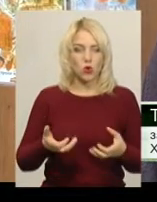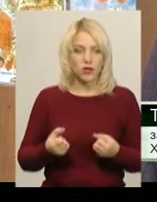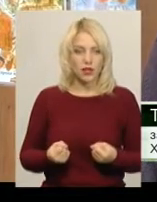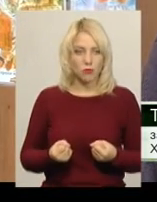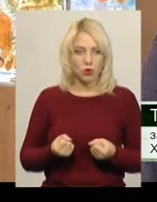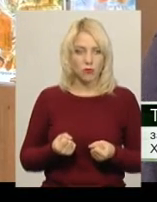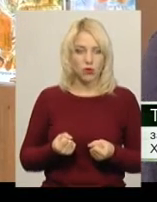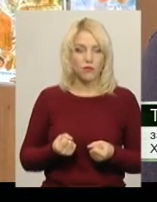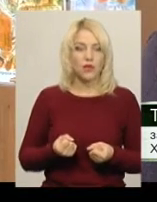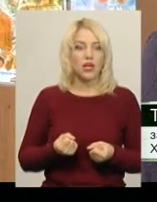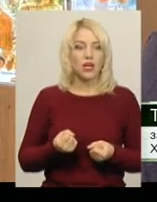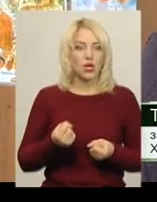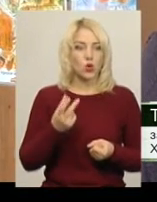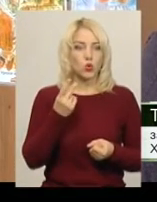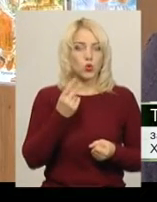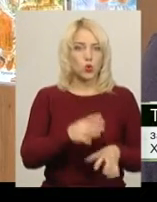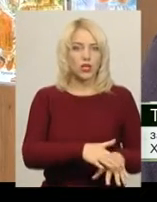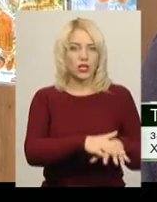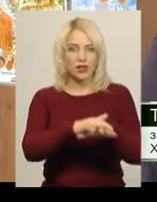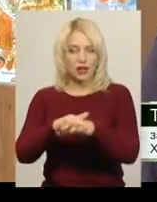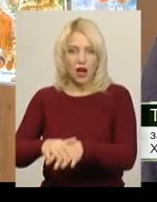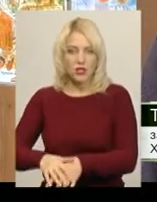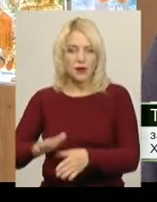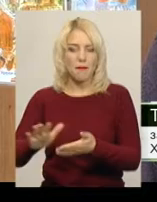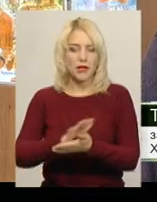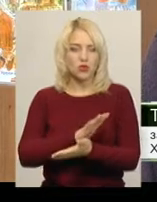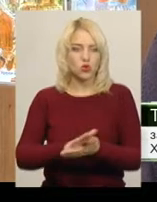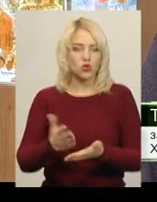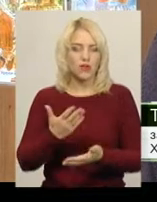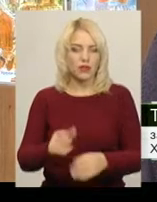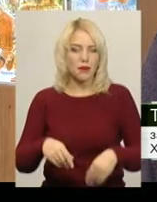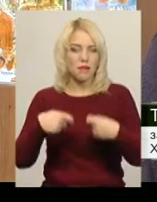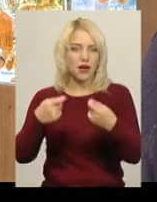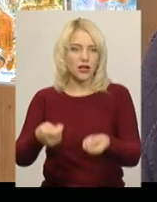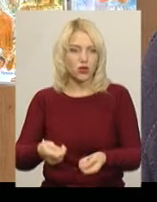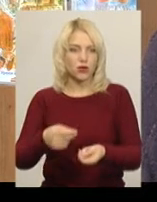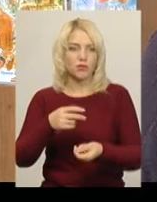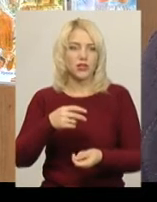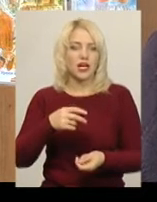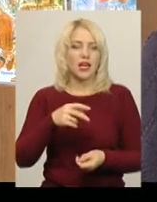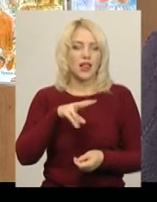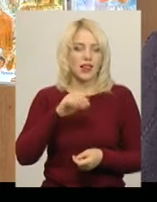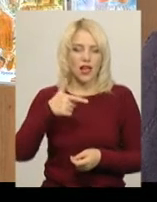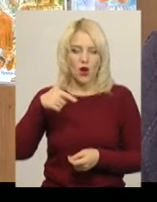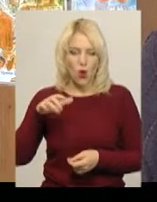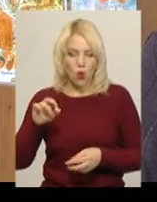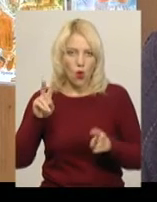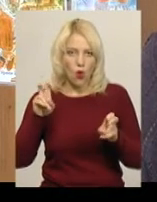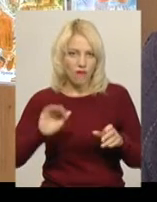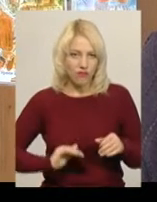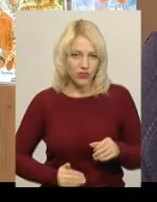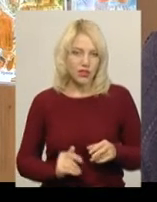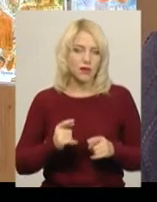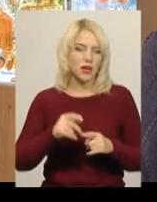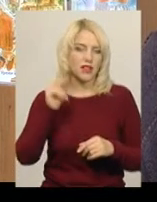часі другий транш безкоштовно, який передано нам Лего Фондейшн Передала і до кожного навчального